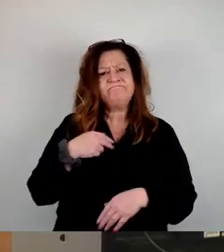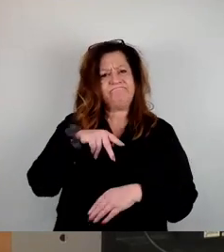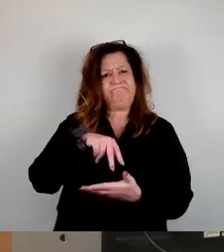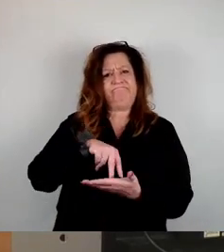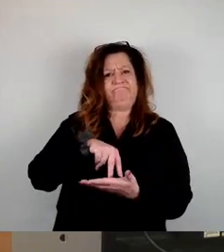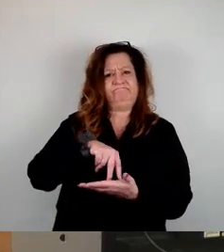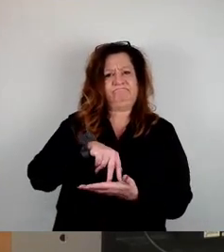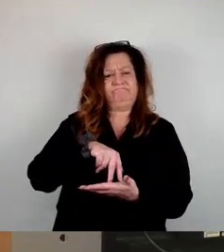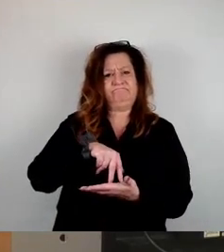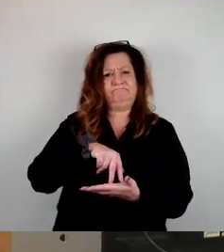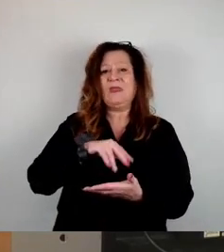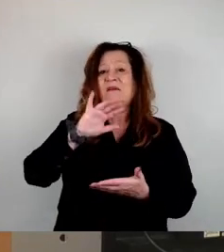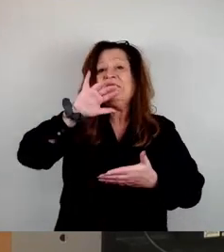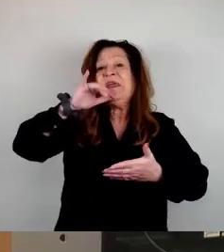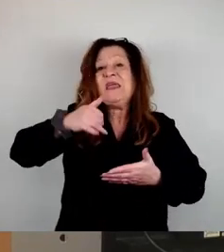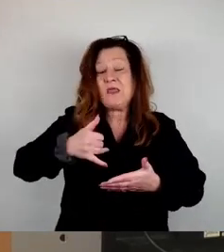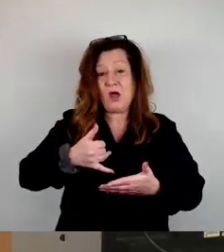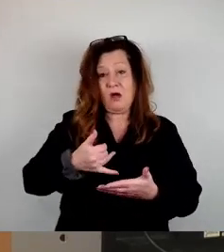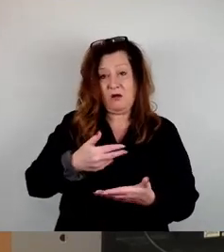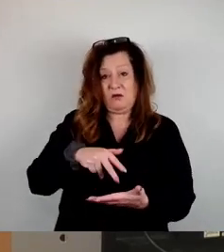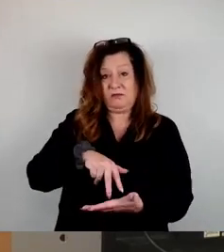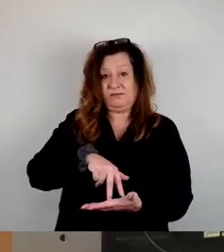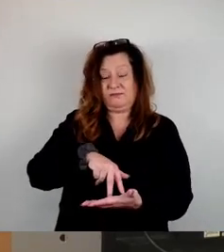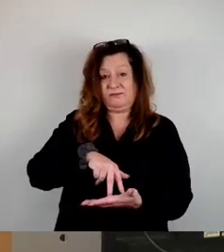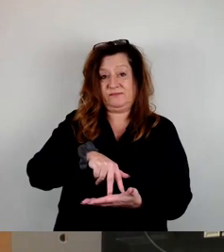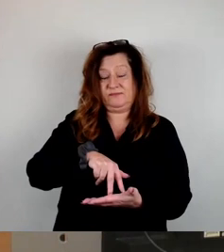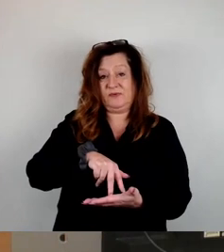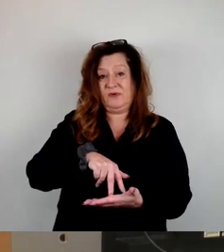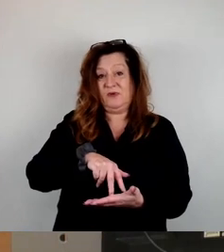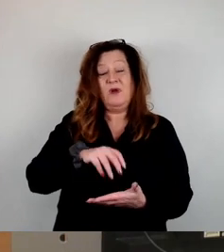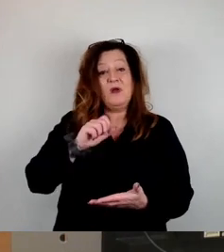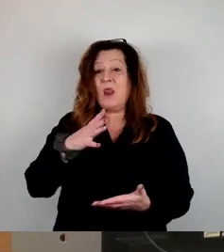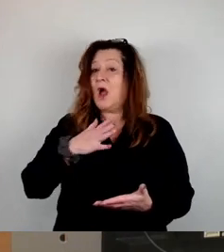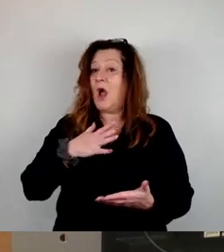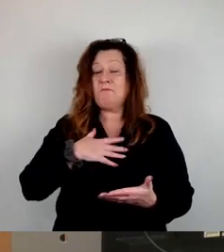wieder hier vorne stehe, habe ich natürlich auch meiner Familie zu verdanken.